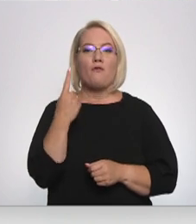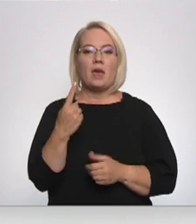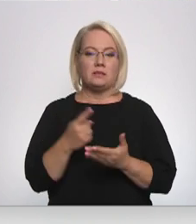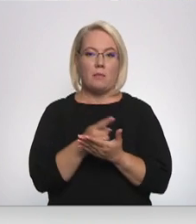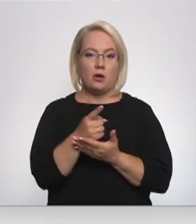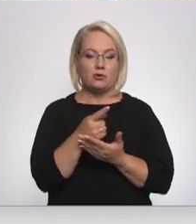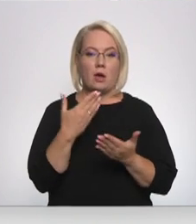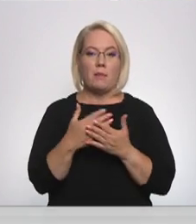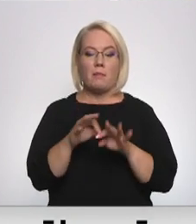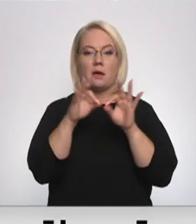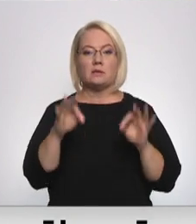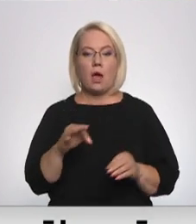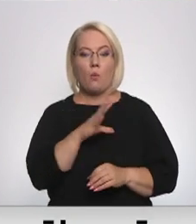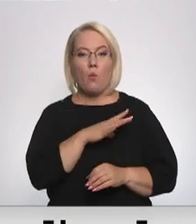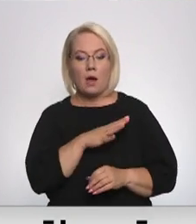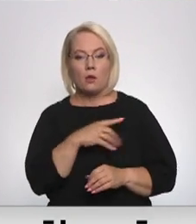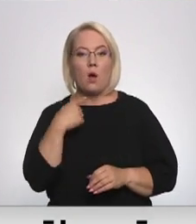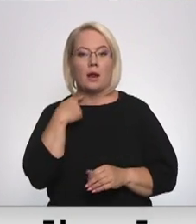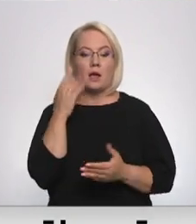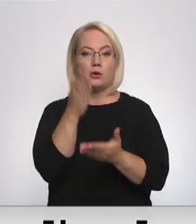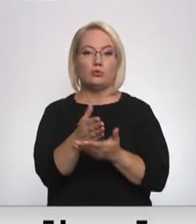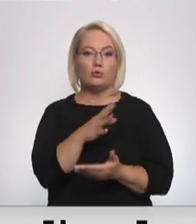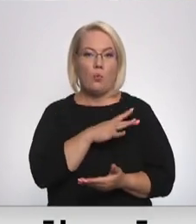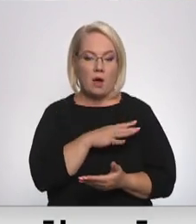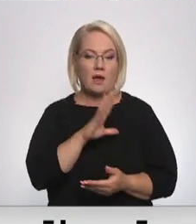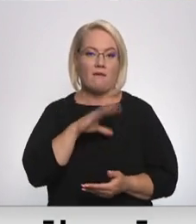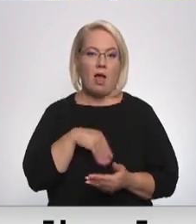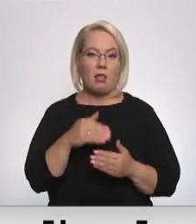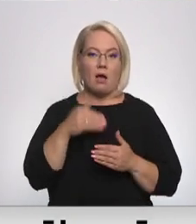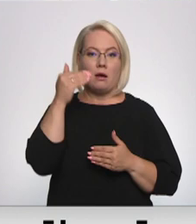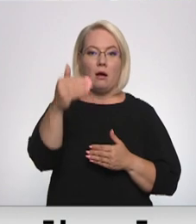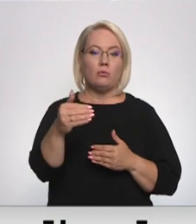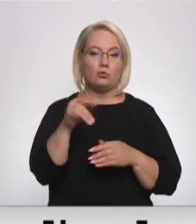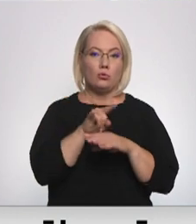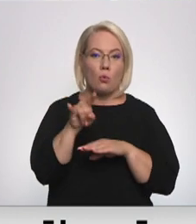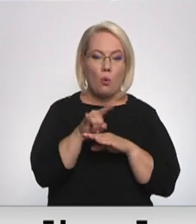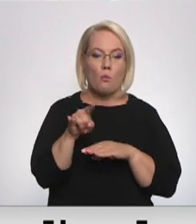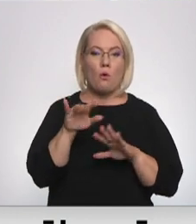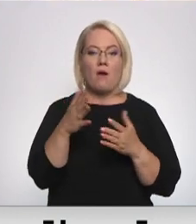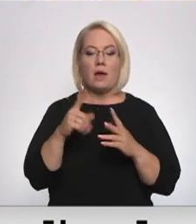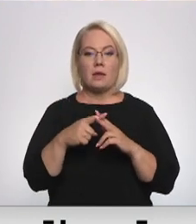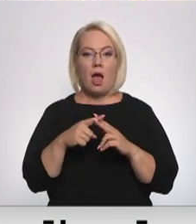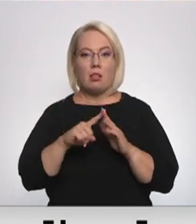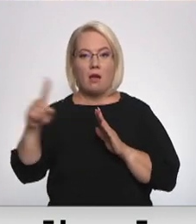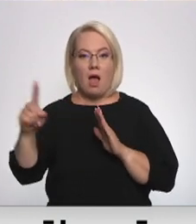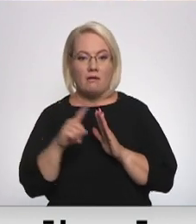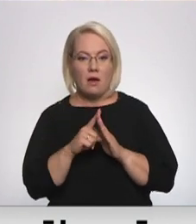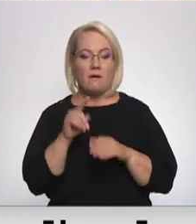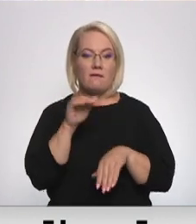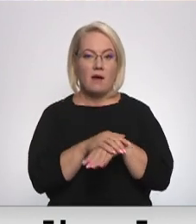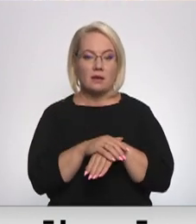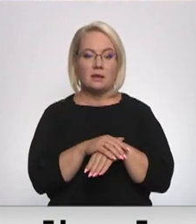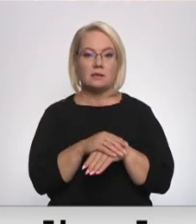sāku, viņš pieņemsim ogrē vai no Rīgas brauc uz ogrē, pēc tam viņš var braukt tālāk uz tukumu vai uz jelgavu, līdz ar to faktiski